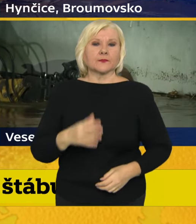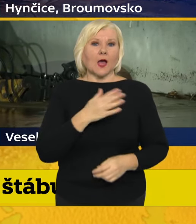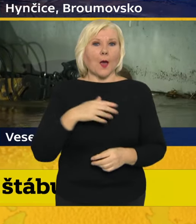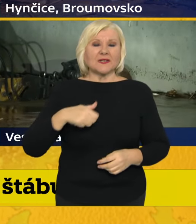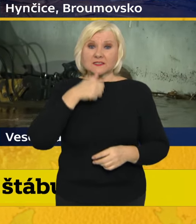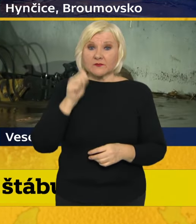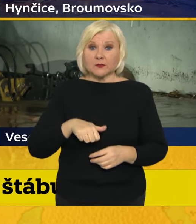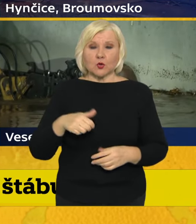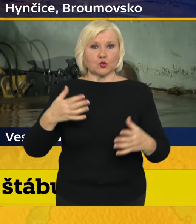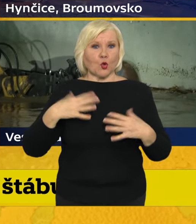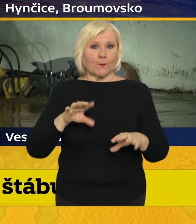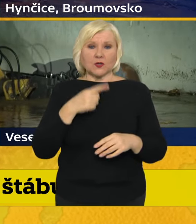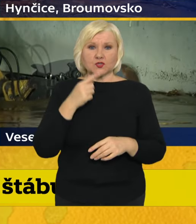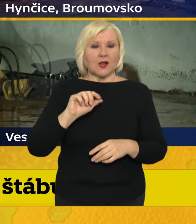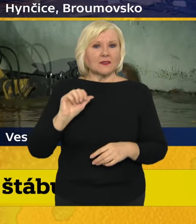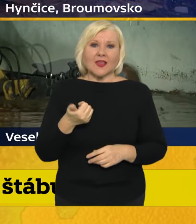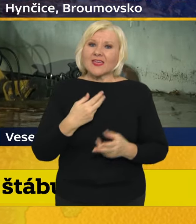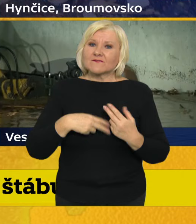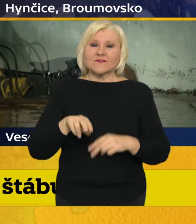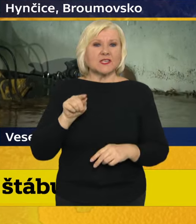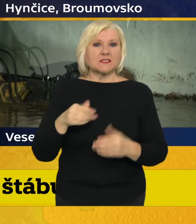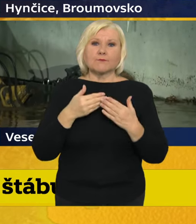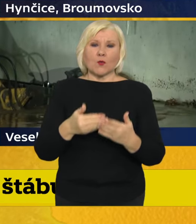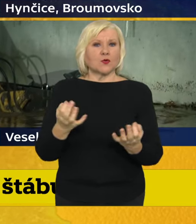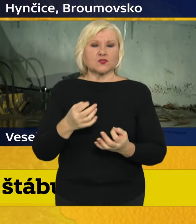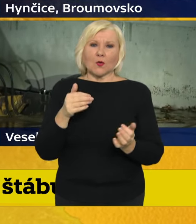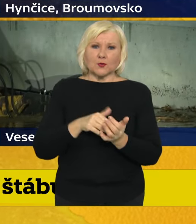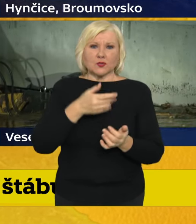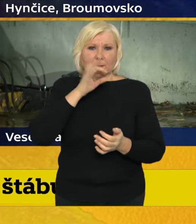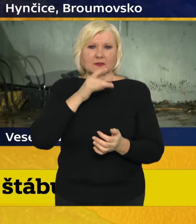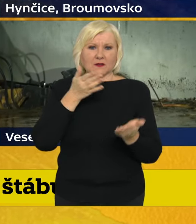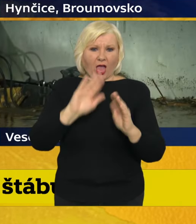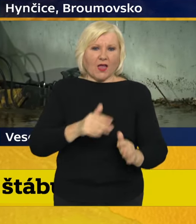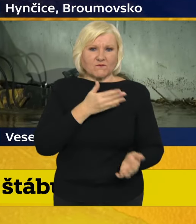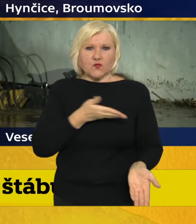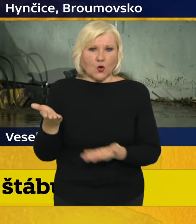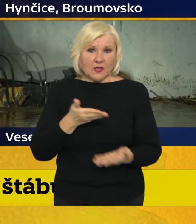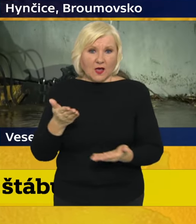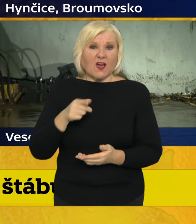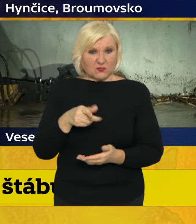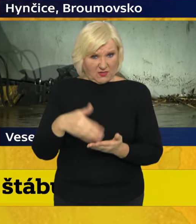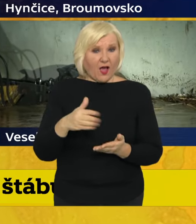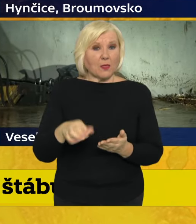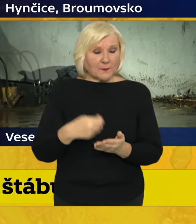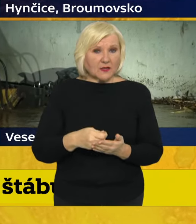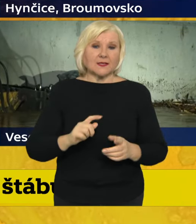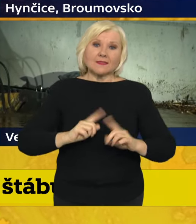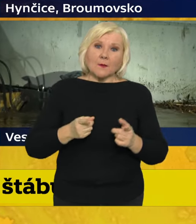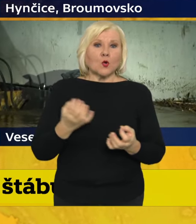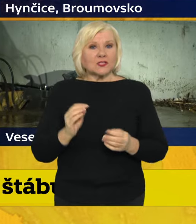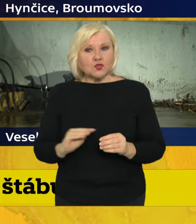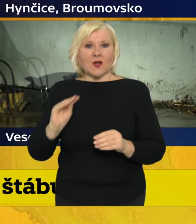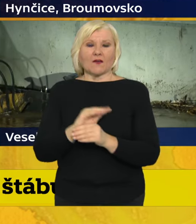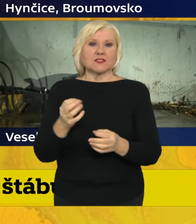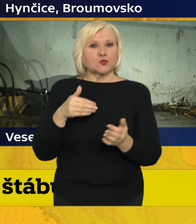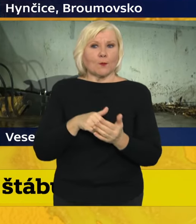dopoledne zmiňoval, že největší poptávka v té pomoci je po balené pitné vodě. Tak zda tento požadavek zůstává. Případně zda je potřeba i nějaké další věci.